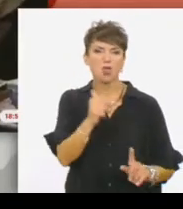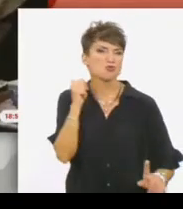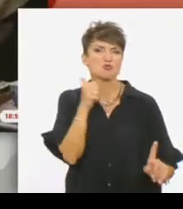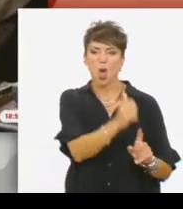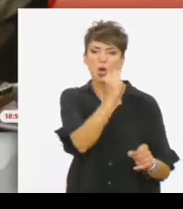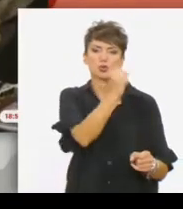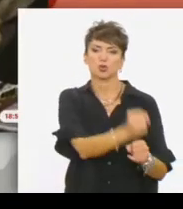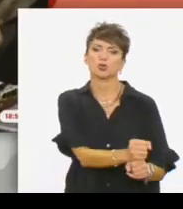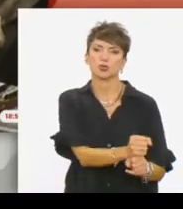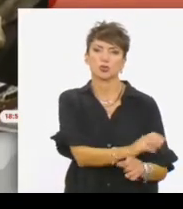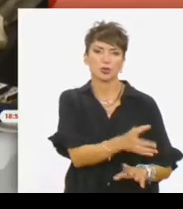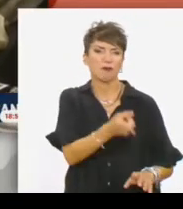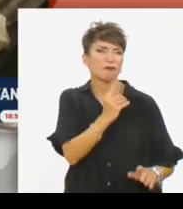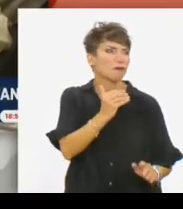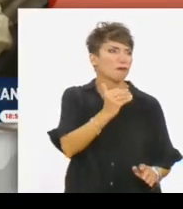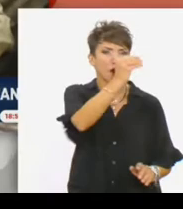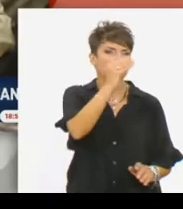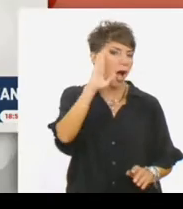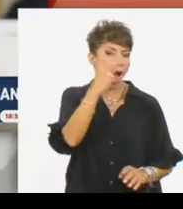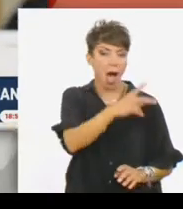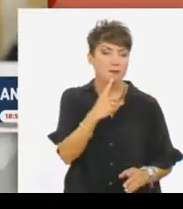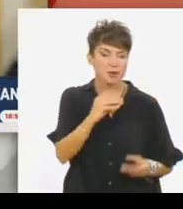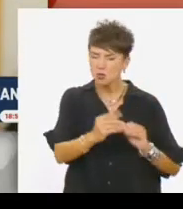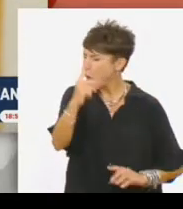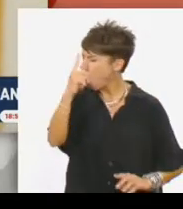Ο νούμερο 1, εχθρός του Ταγίου Περντογάν, μιλά στον Αλφα.